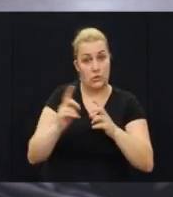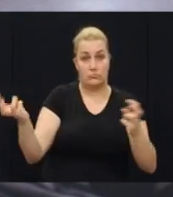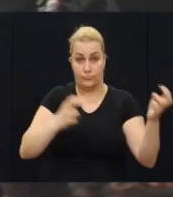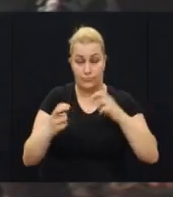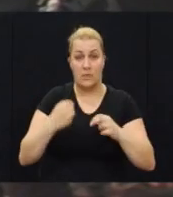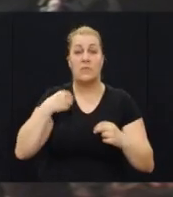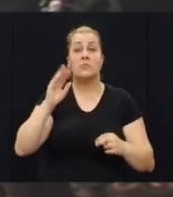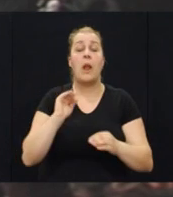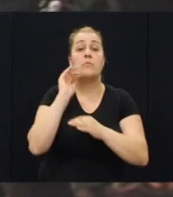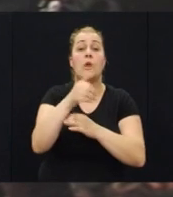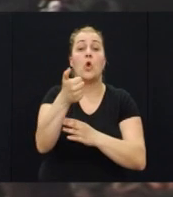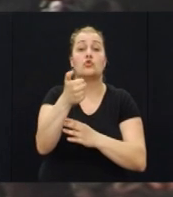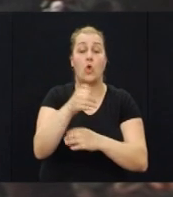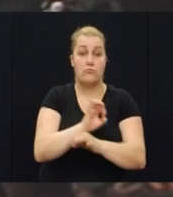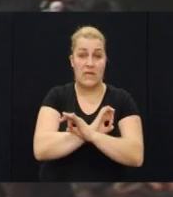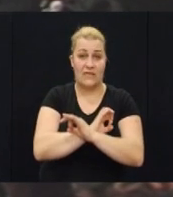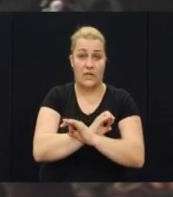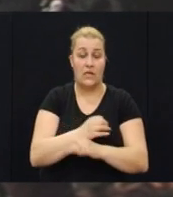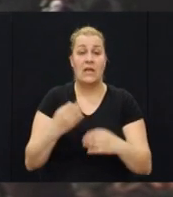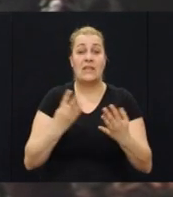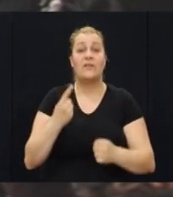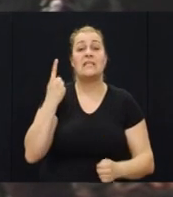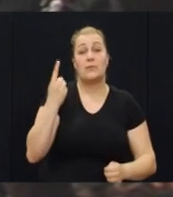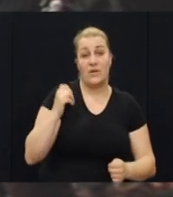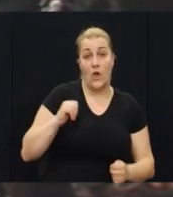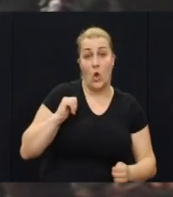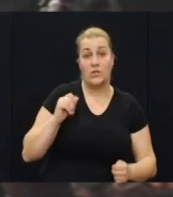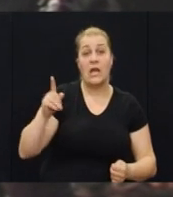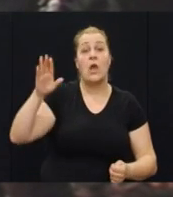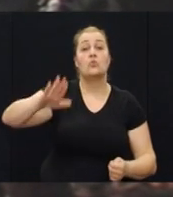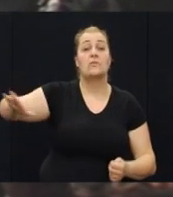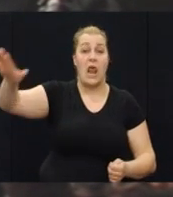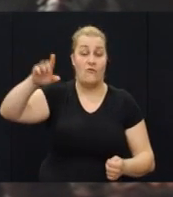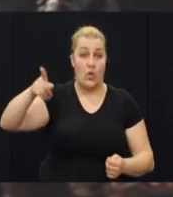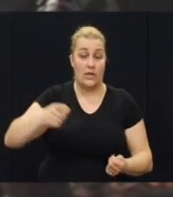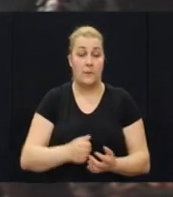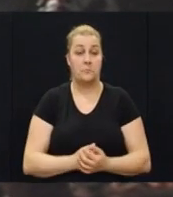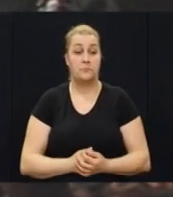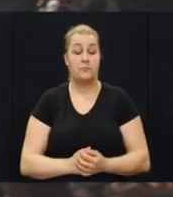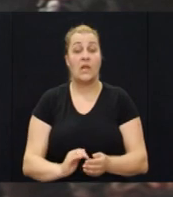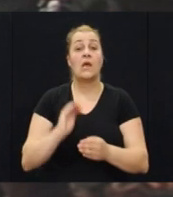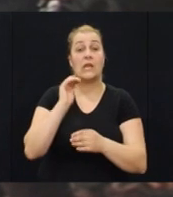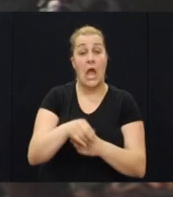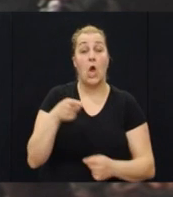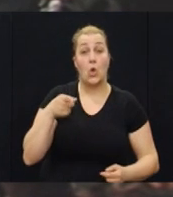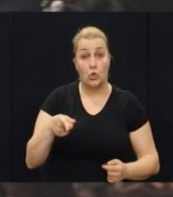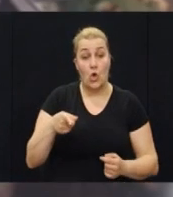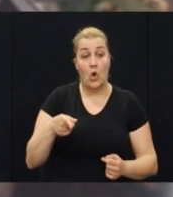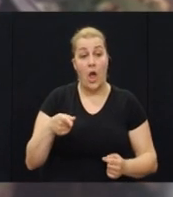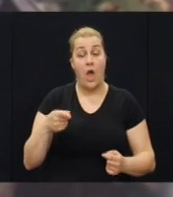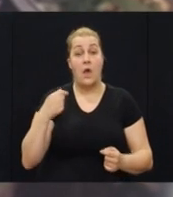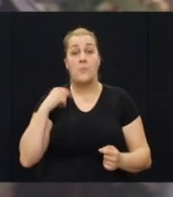imali priko sto mrtvi znači 1991. godine u zapadne Slavonije. Da. Tako je. Nakon toga